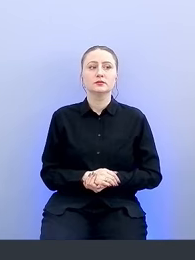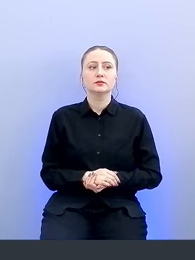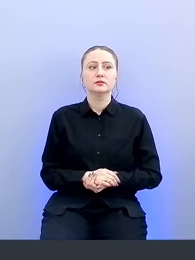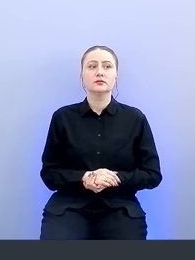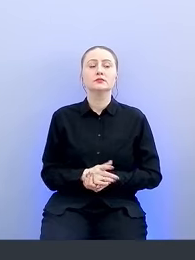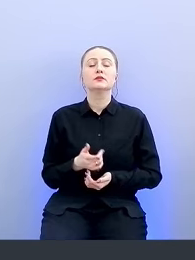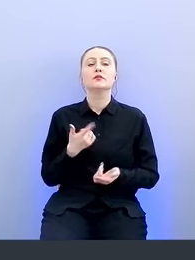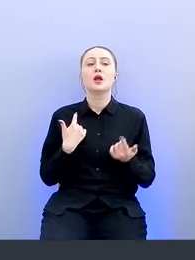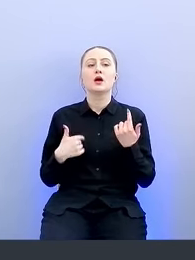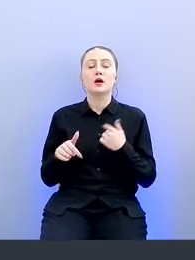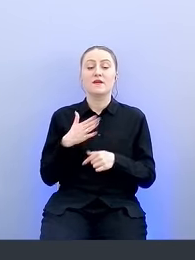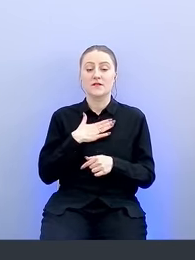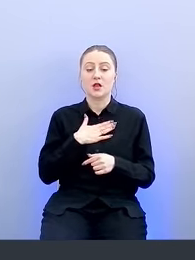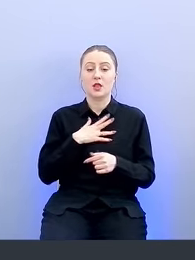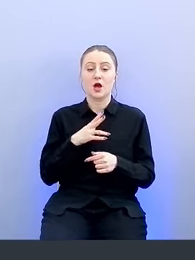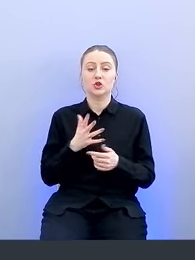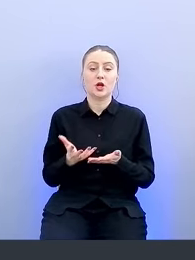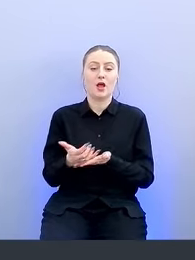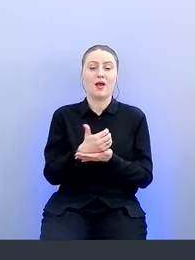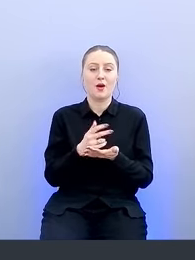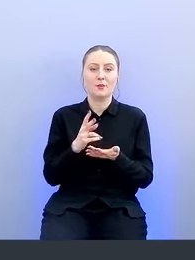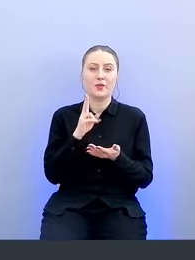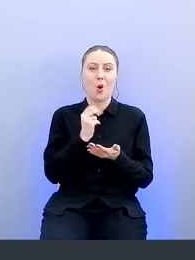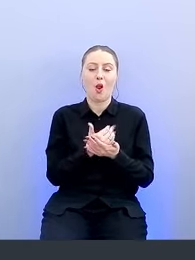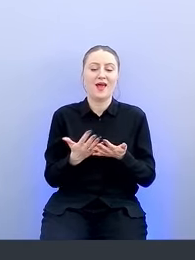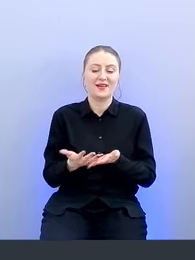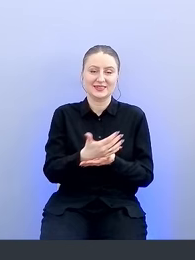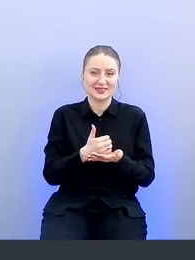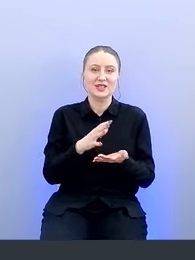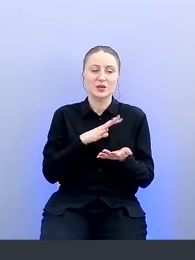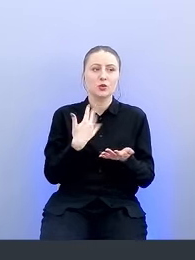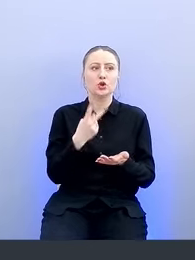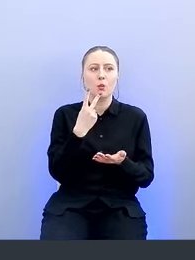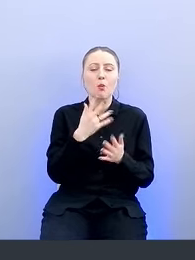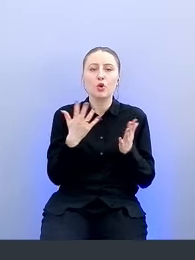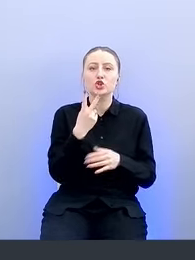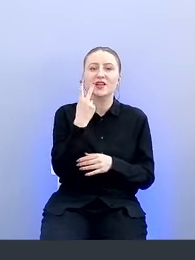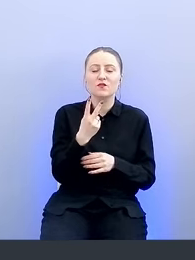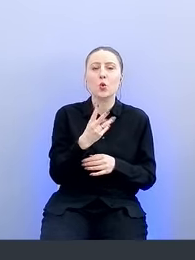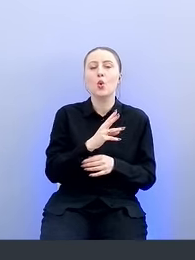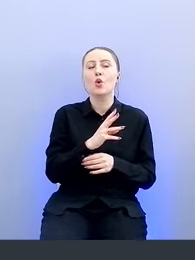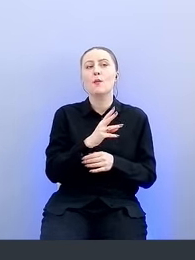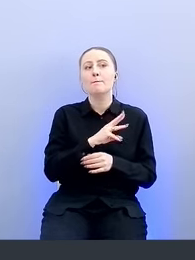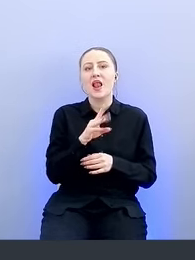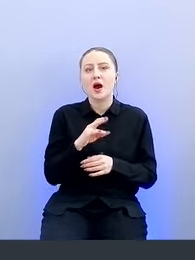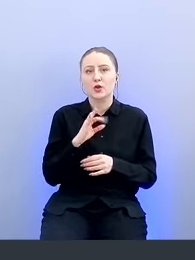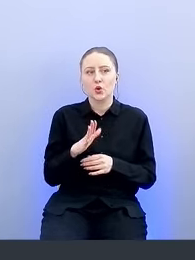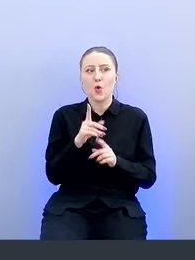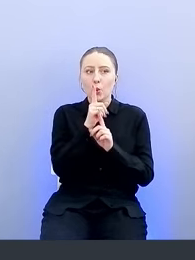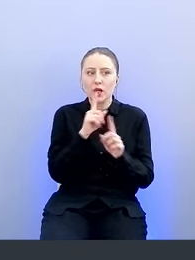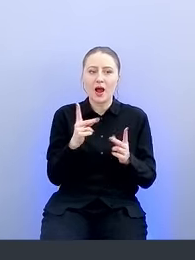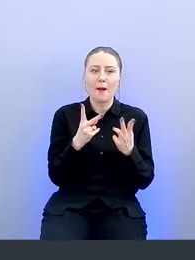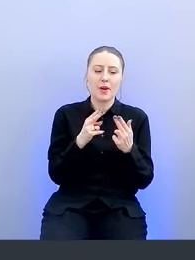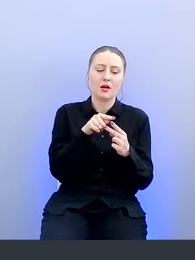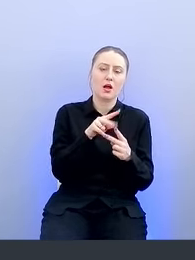Нами было в нашей коллекции у Тоннеллира в базе более 2 миллиардов уникальных пар логин-паролей, обнаруженных